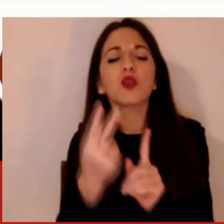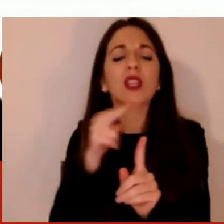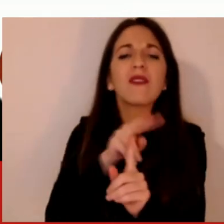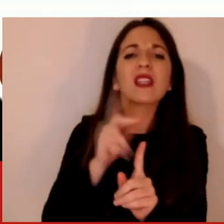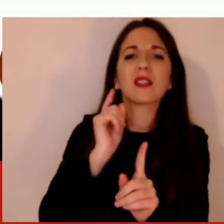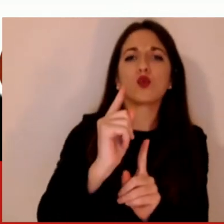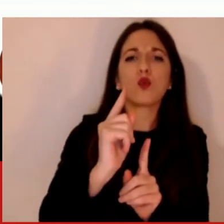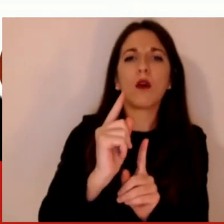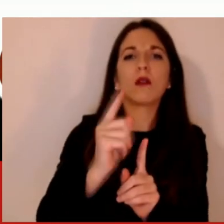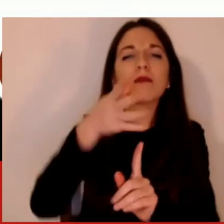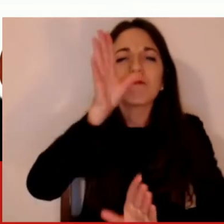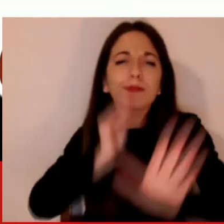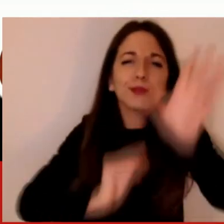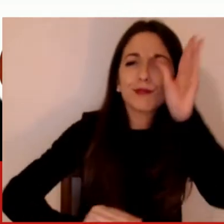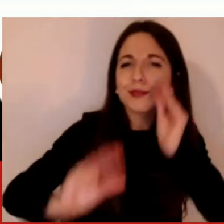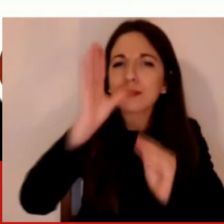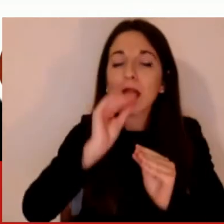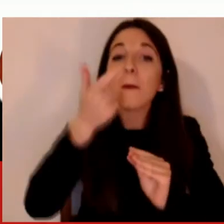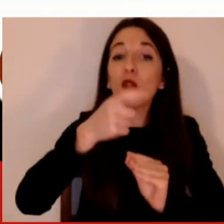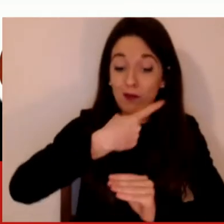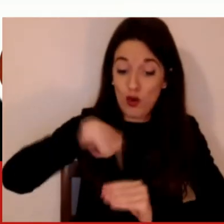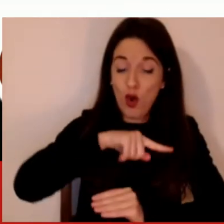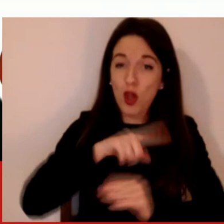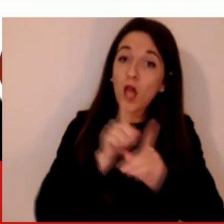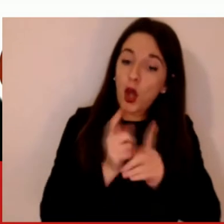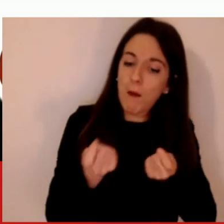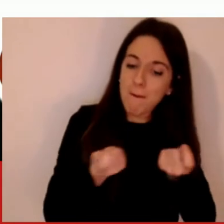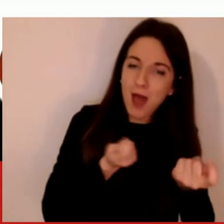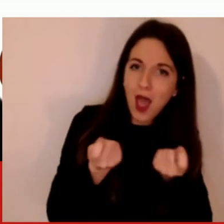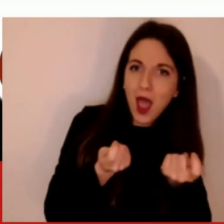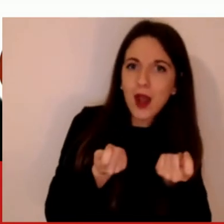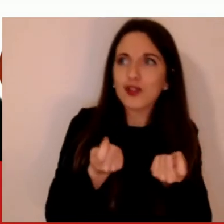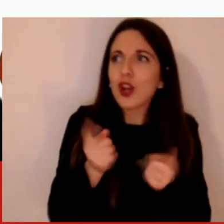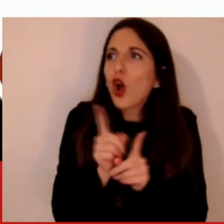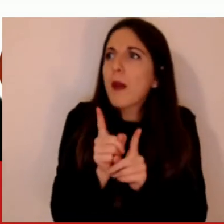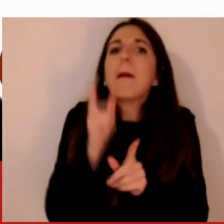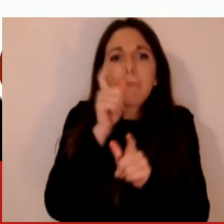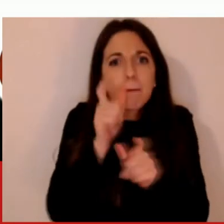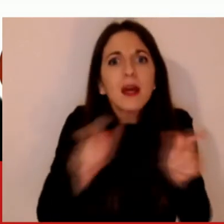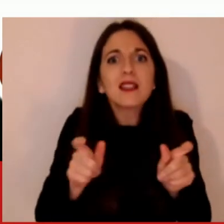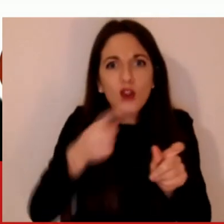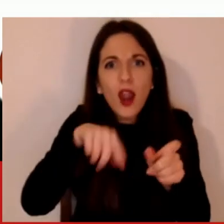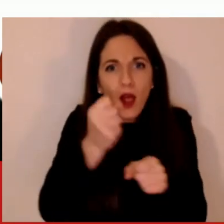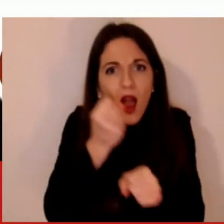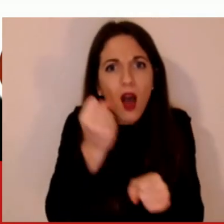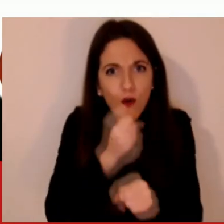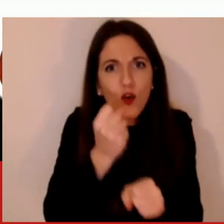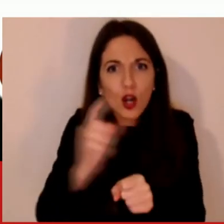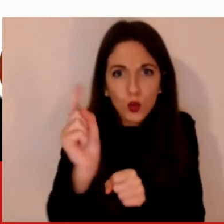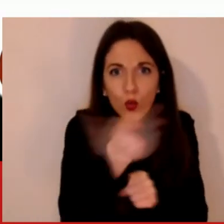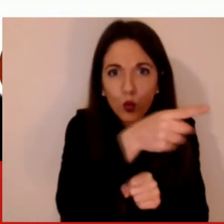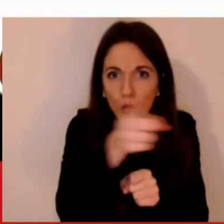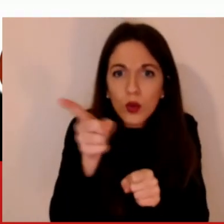diciamo persone che attive nel mondo del lavoro devono sempre avere e creare.